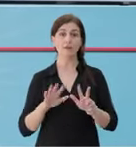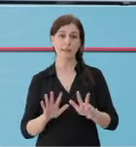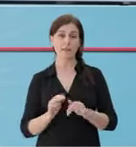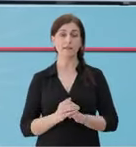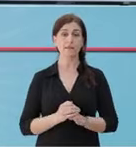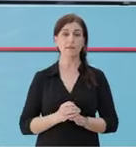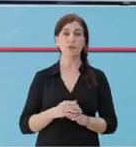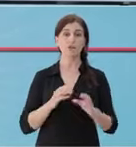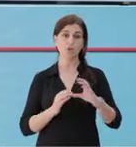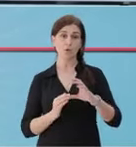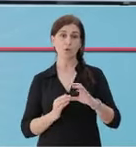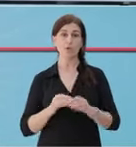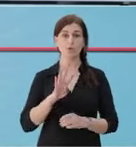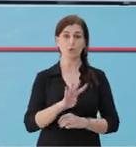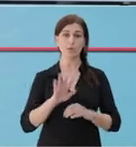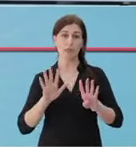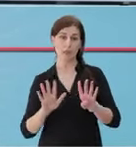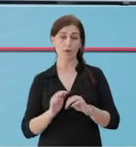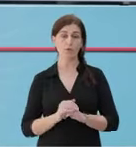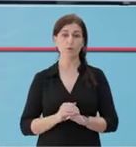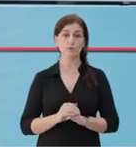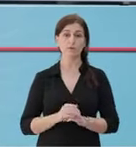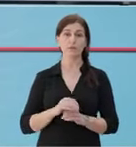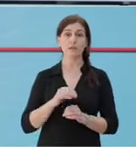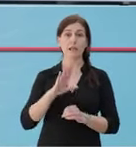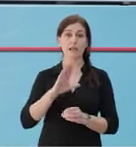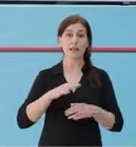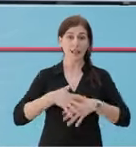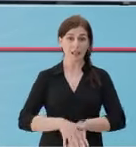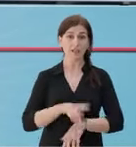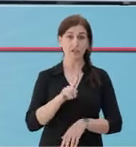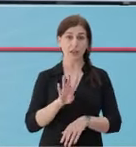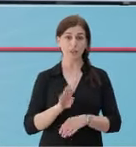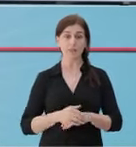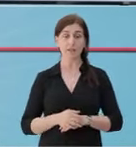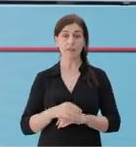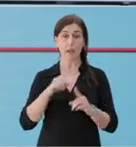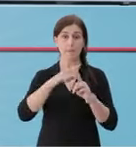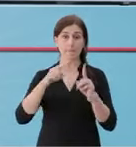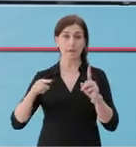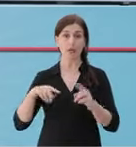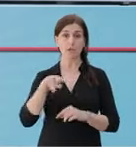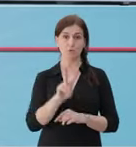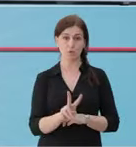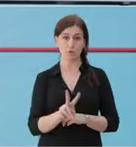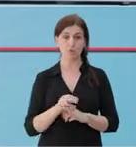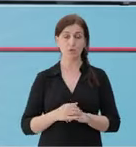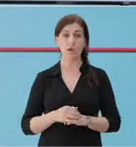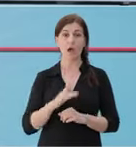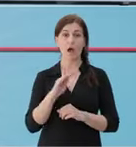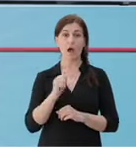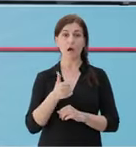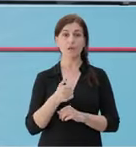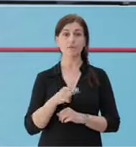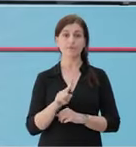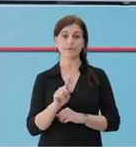Vlor, 5 raste. Shkodër, 29 raste. Lejsh, 14 raste. Berat, 2